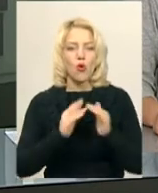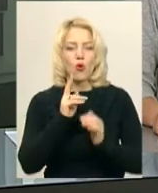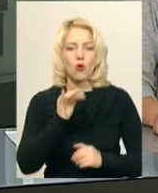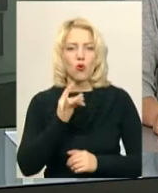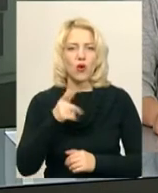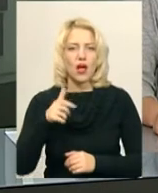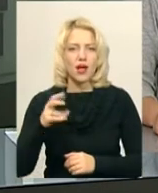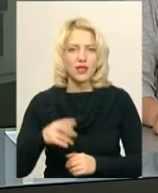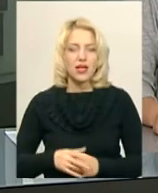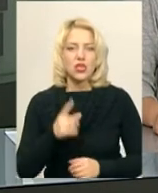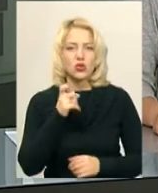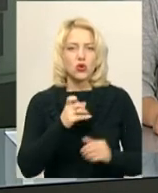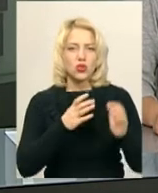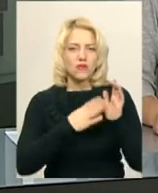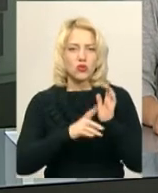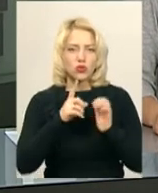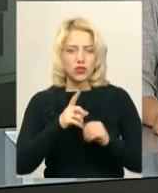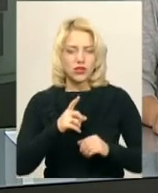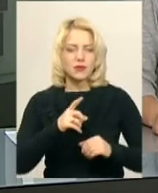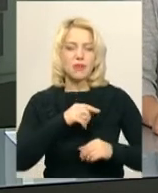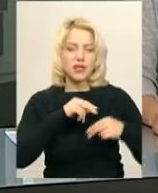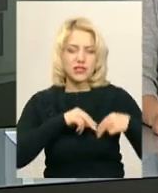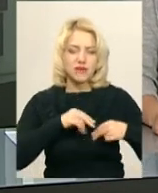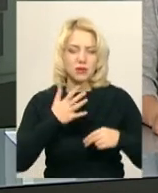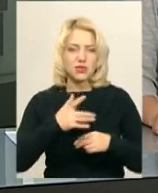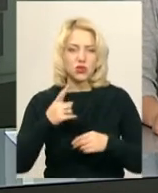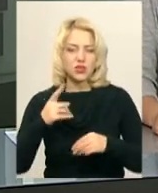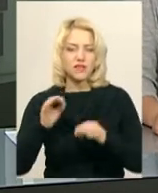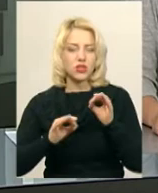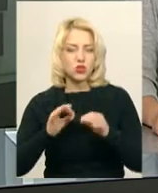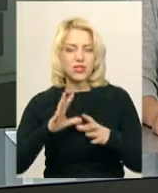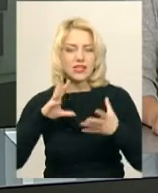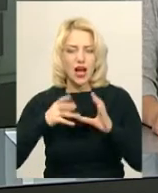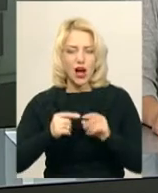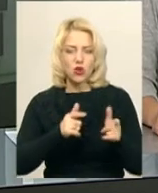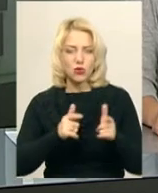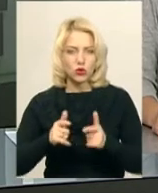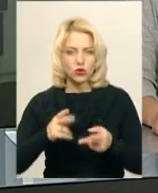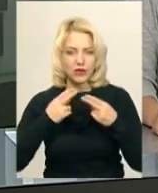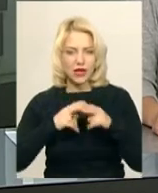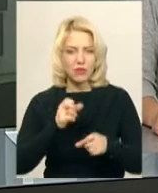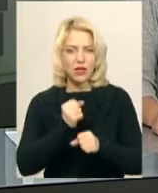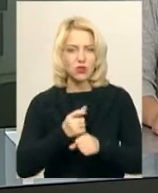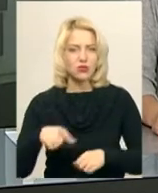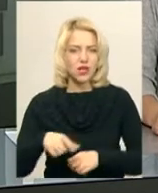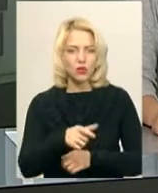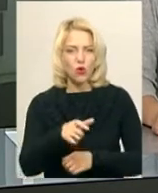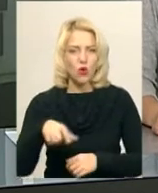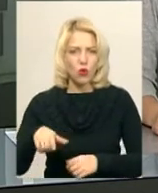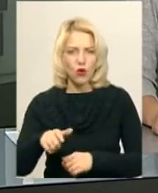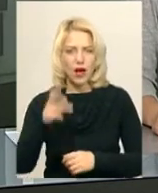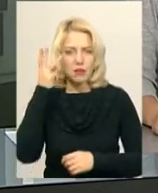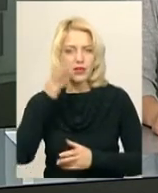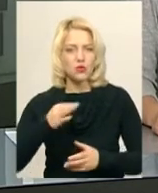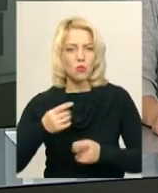190 працівників та 51% від загально підготовленої до зими техніки працюють на дорогах Хмельницької області. Про це